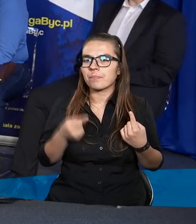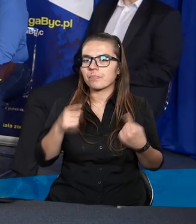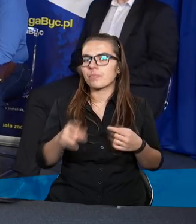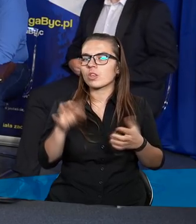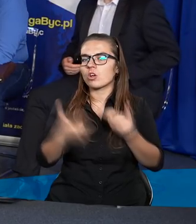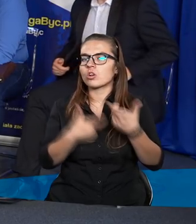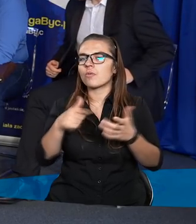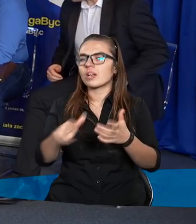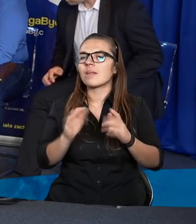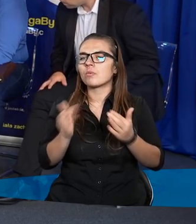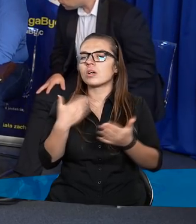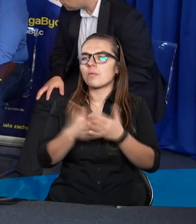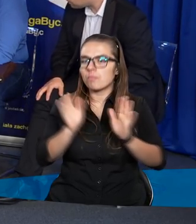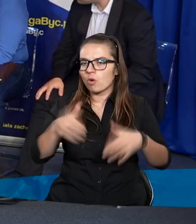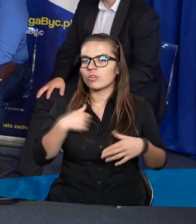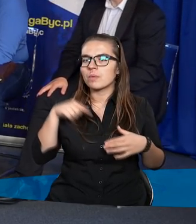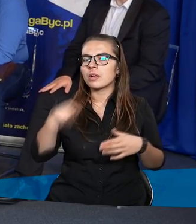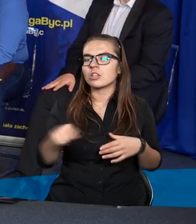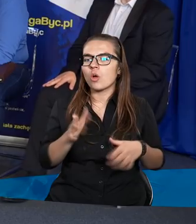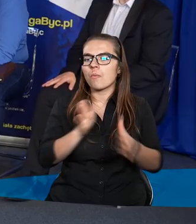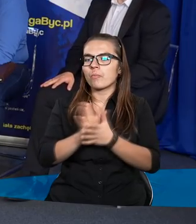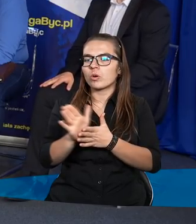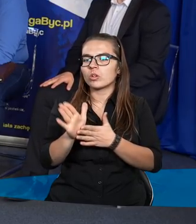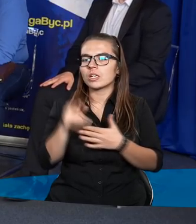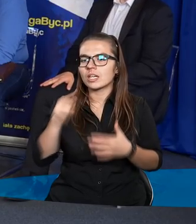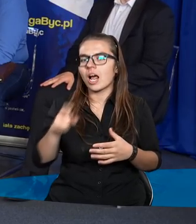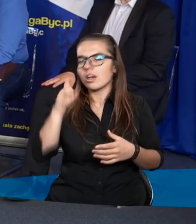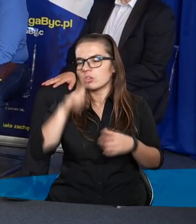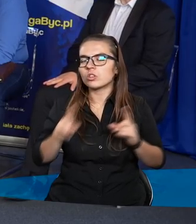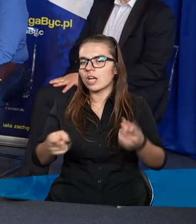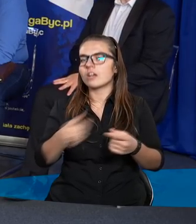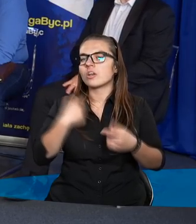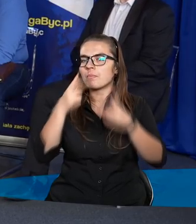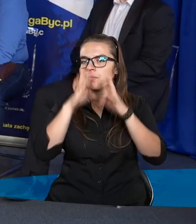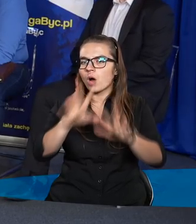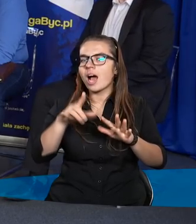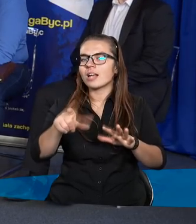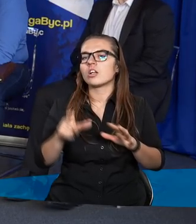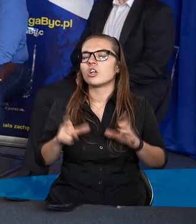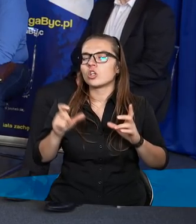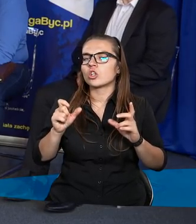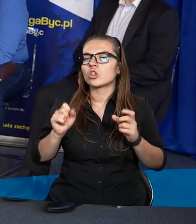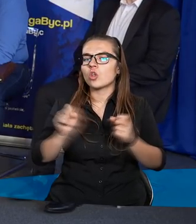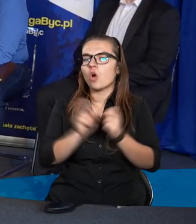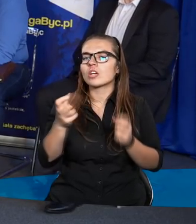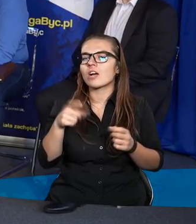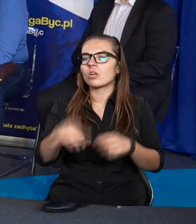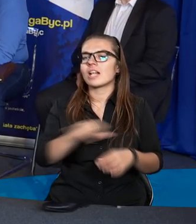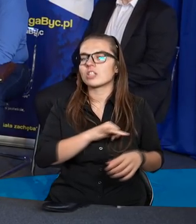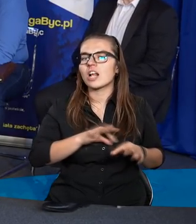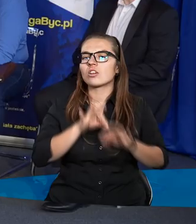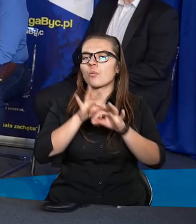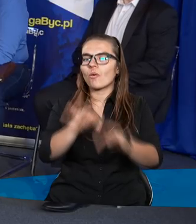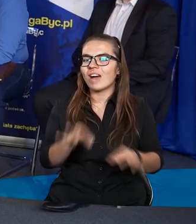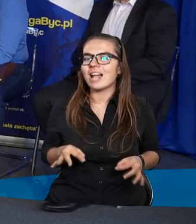Rozumiem to w ten sposób, że Pan Bóg pozwolił, żeby to zło się działo, żeby zobaczyć konsekwencje, do czego prowadzi grzech. Ale w tym samym